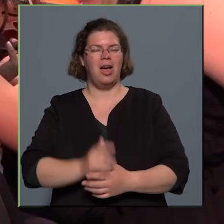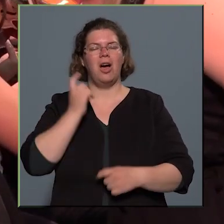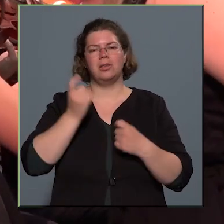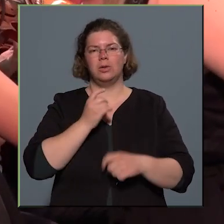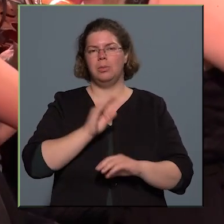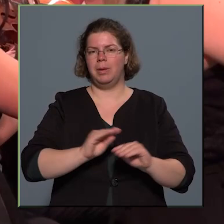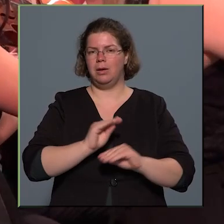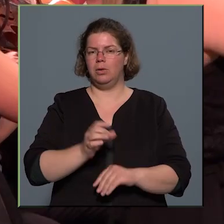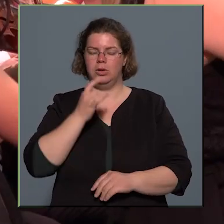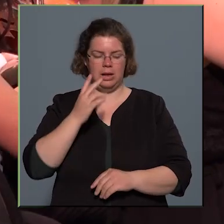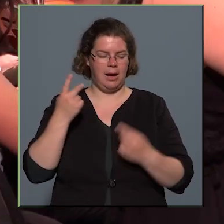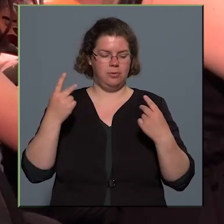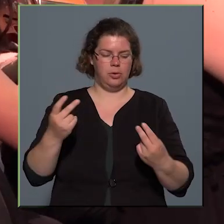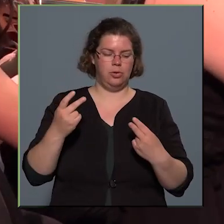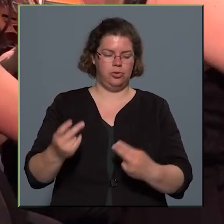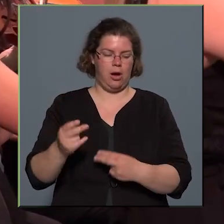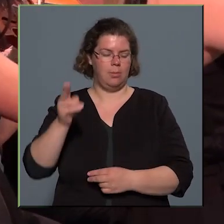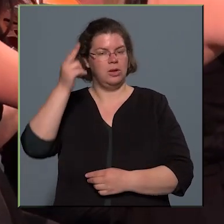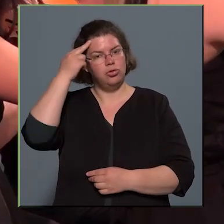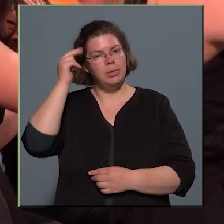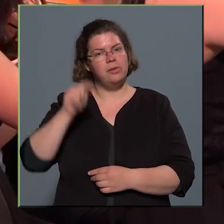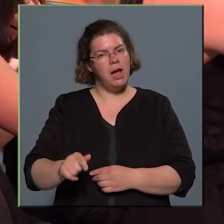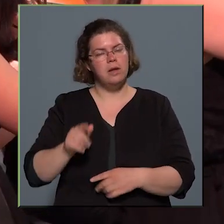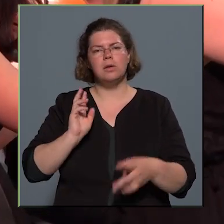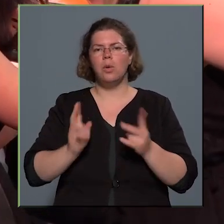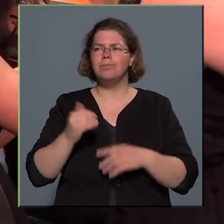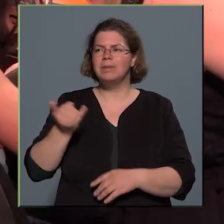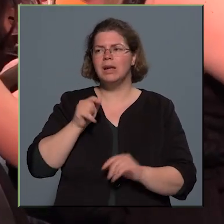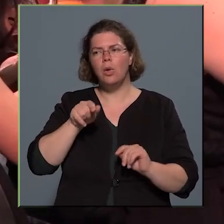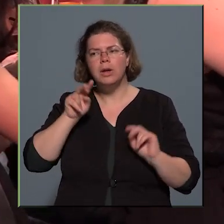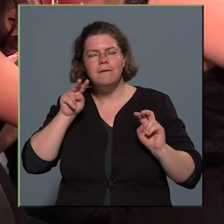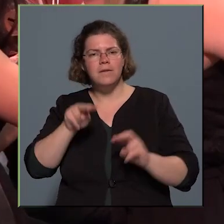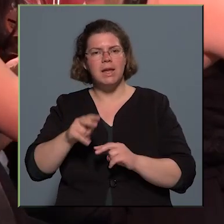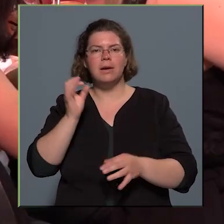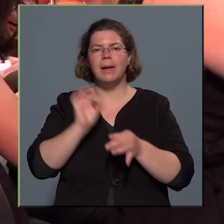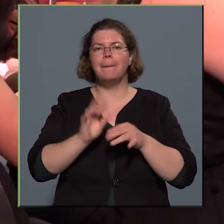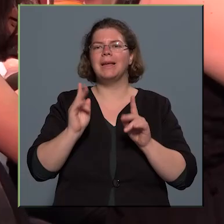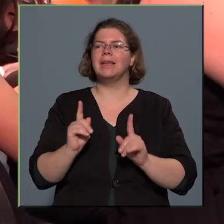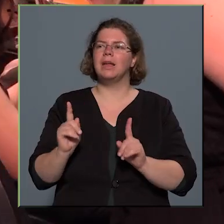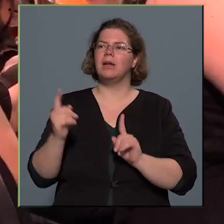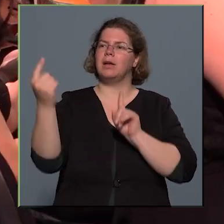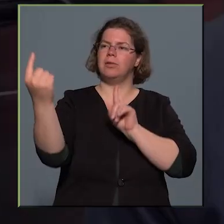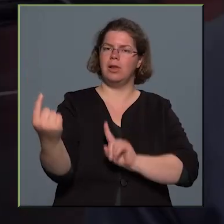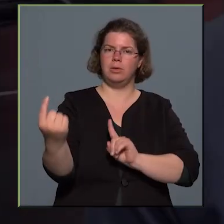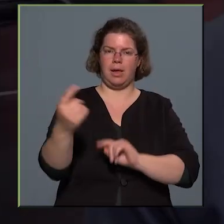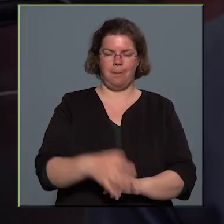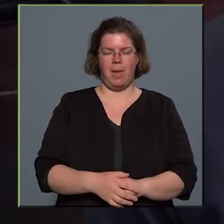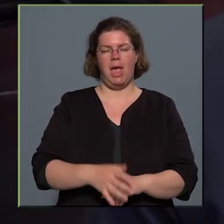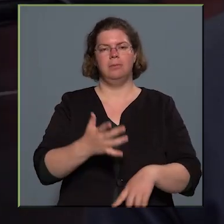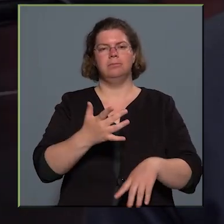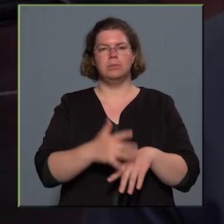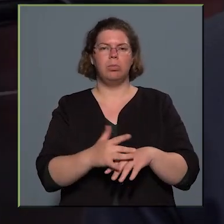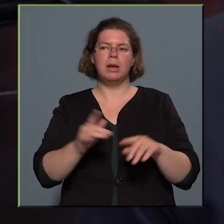pedagógiának a legfontosabb ismérve az, hogy mindig odafigyelünk arra, hogy éppen kiállott velünk szembe. Próbálunk